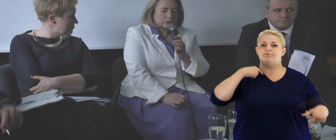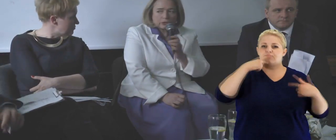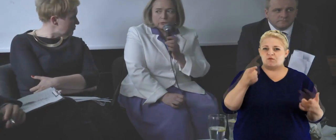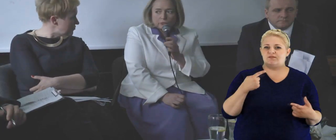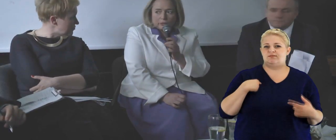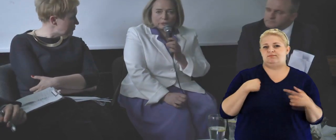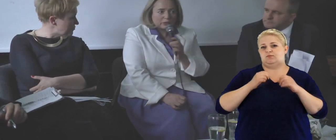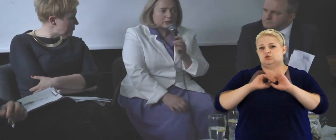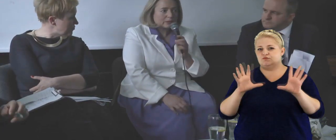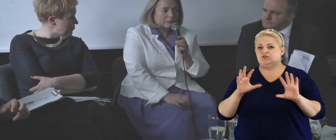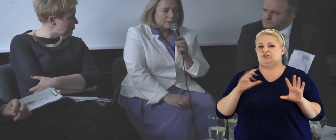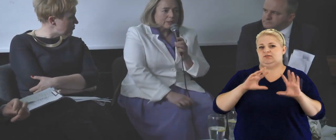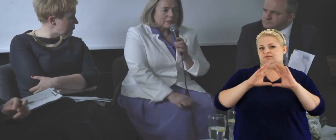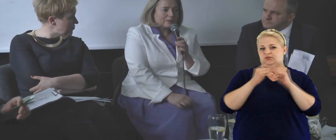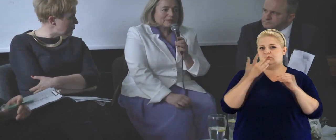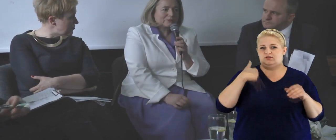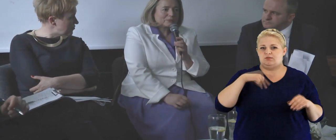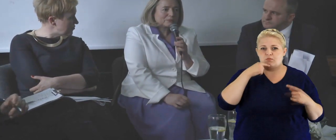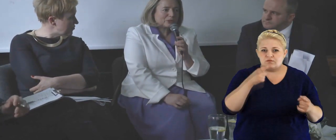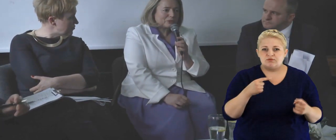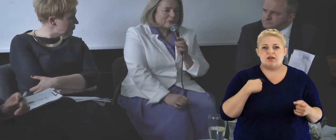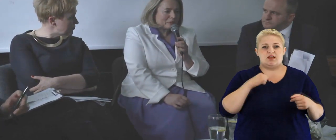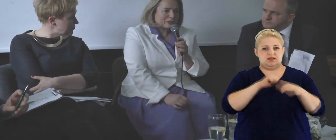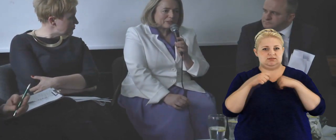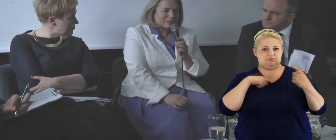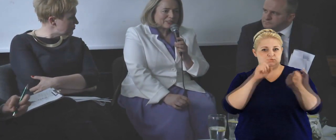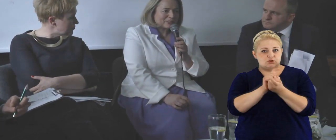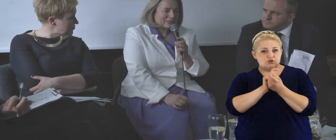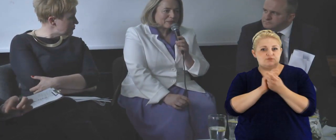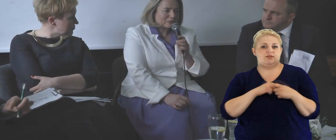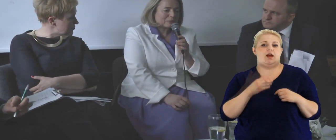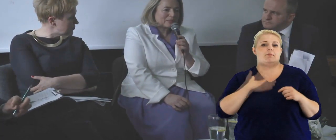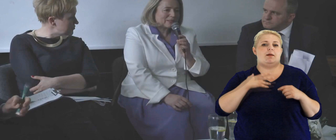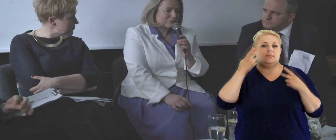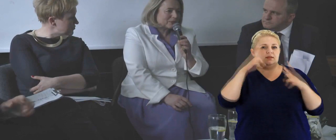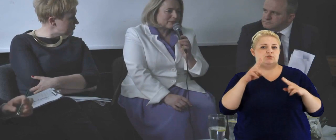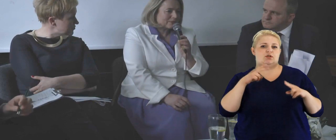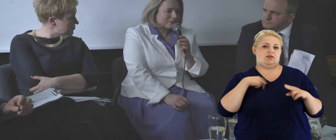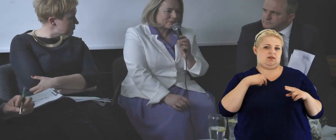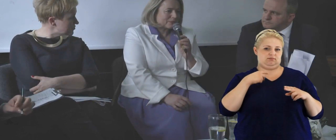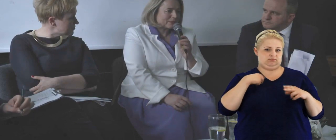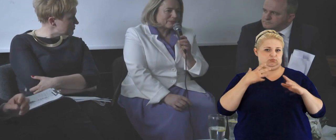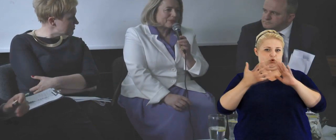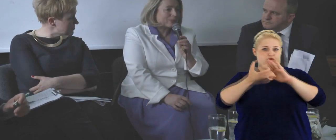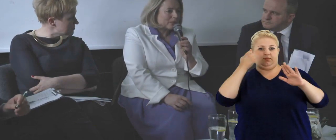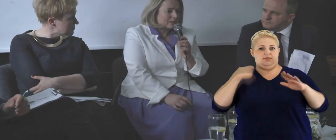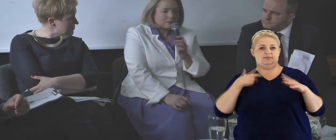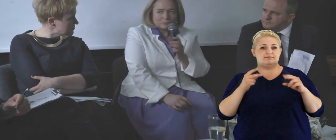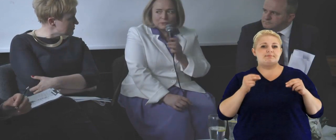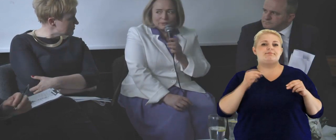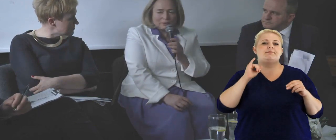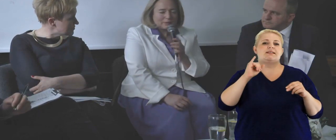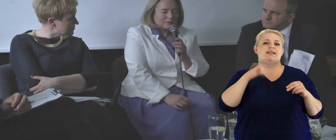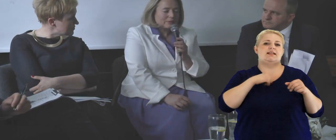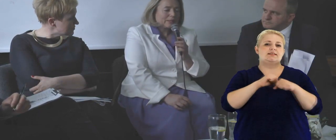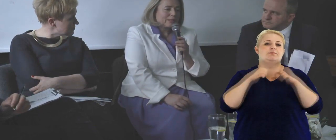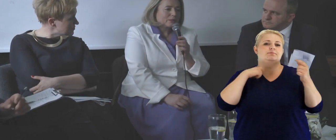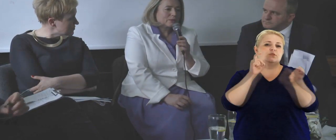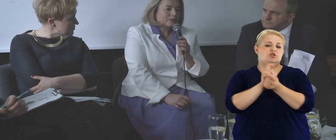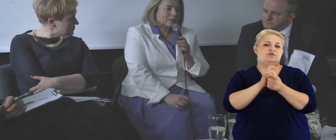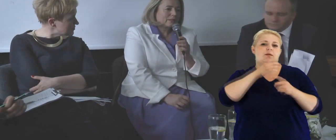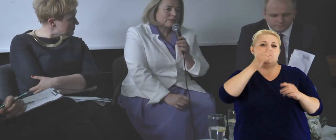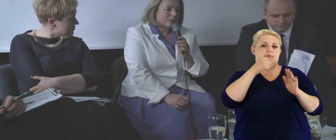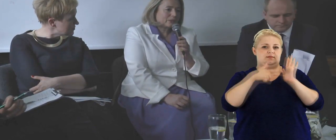mówiąc to wszystko nie mówiłam, że jestem przeciwna, mam nadzieję, że tak nie zostałam odebrana regulacją i